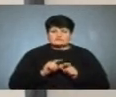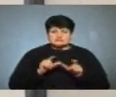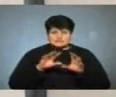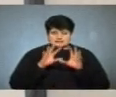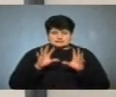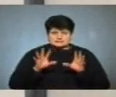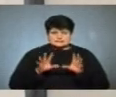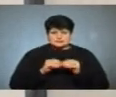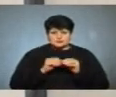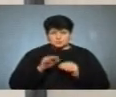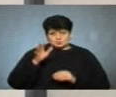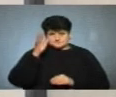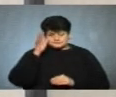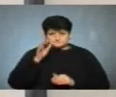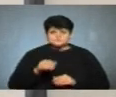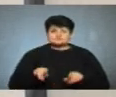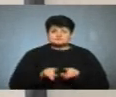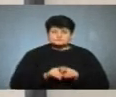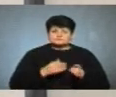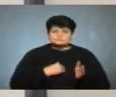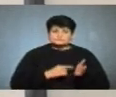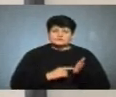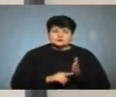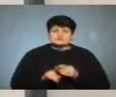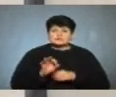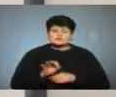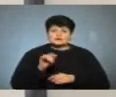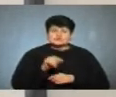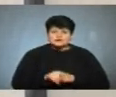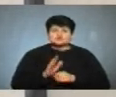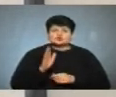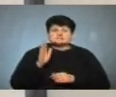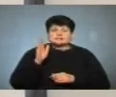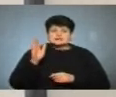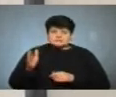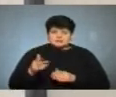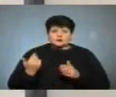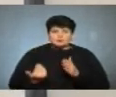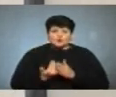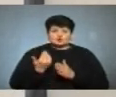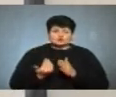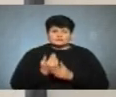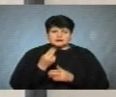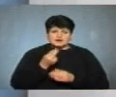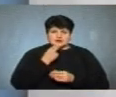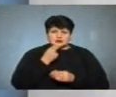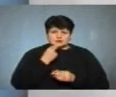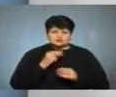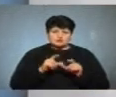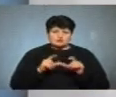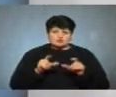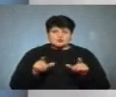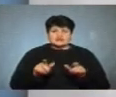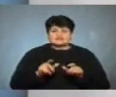загальносередньої освіти. Хочу наголосити і про те, що і надалі оновлюватимуться харчоблоки у закладах